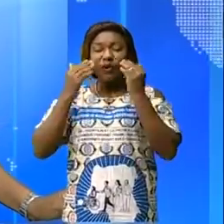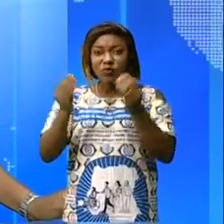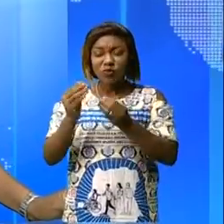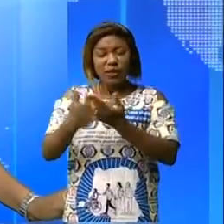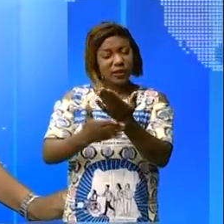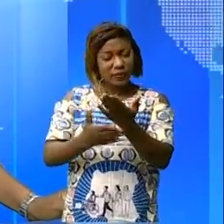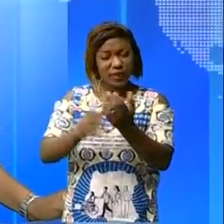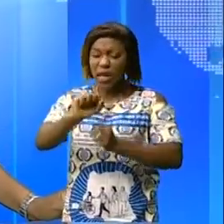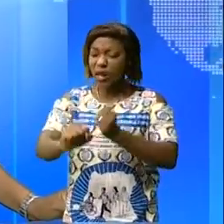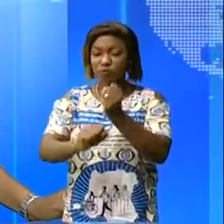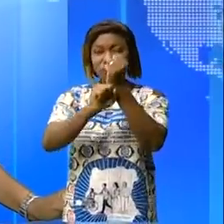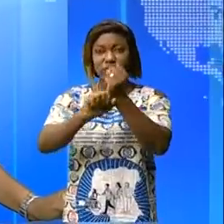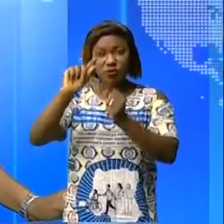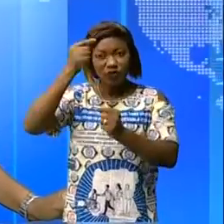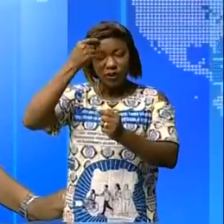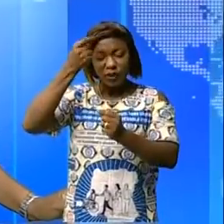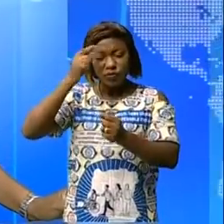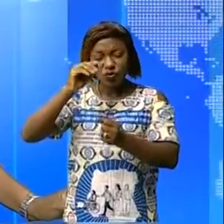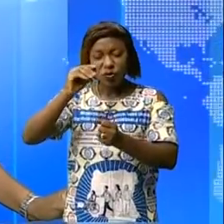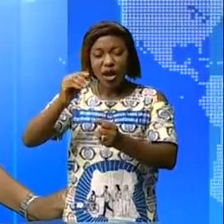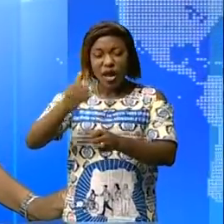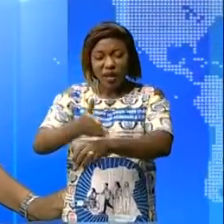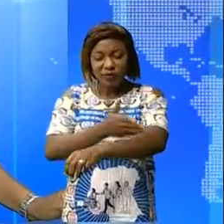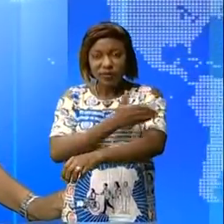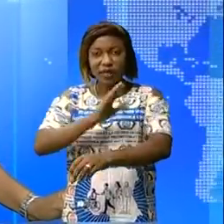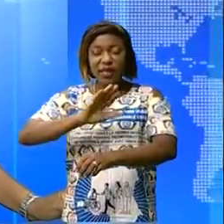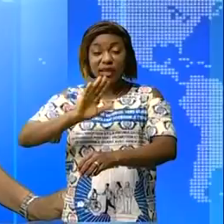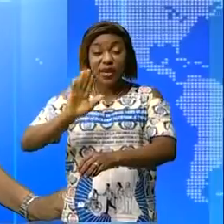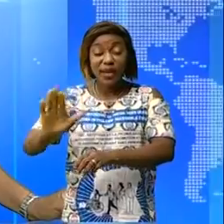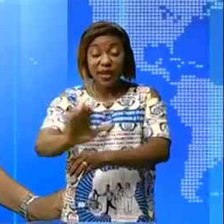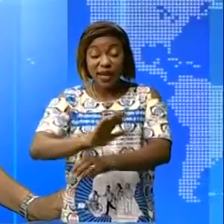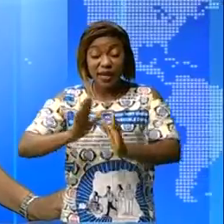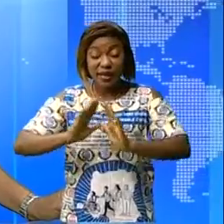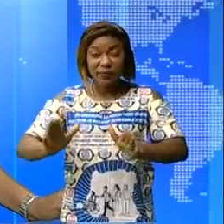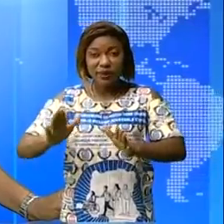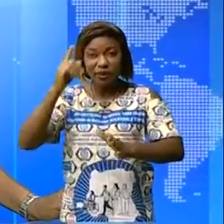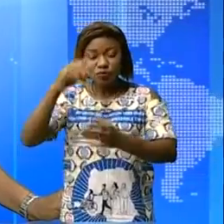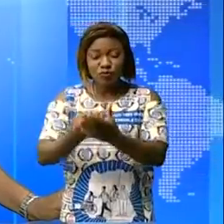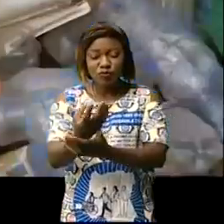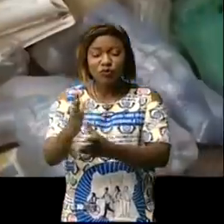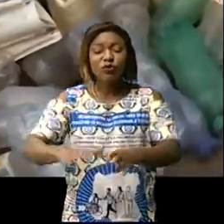gouvernement pour renforcer leur capacité de production Mireille Ndeke nous explique